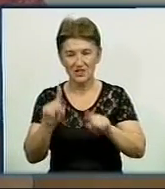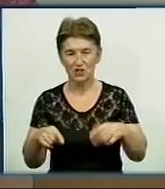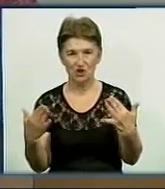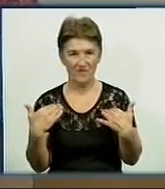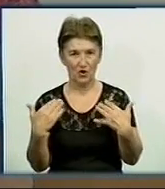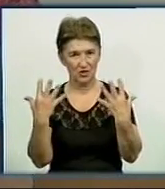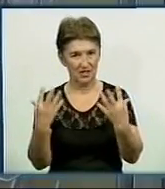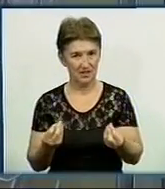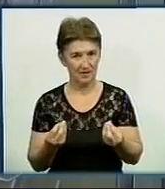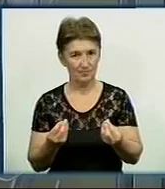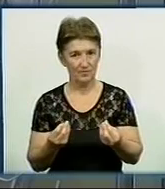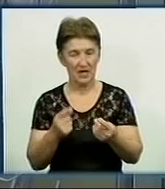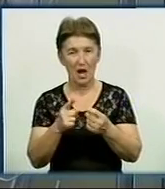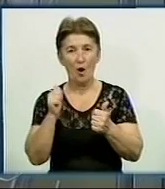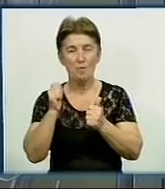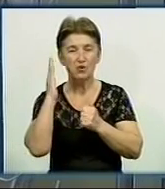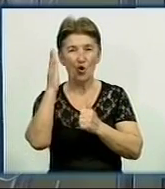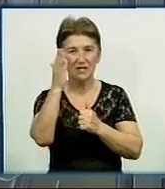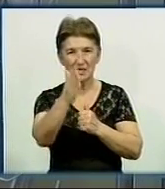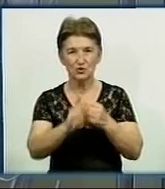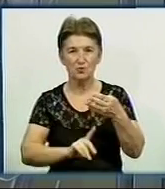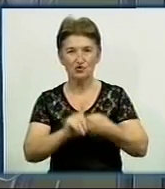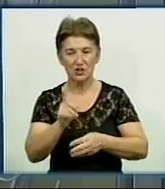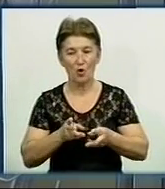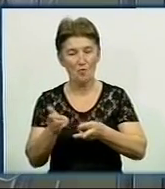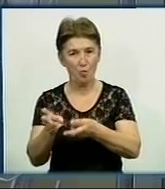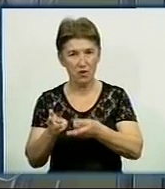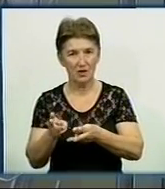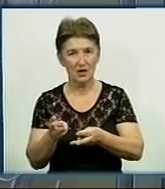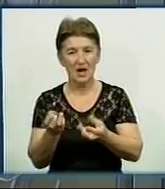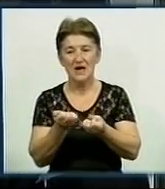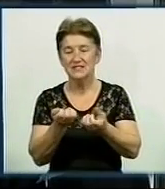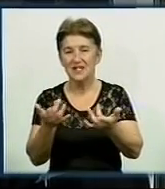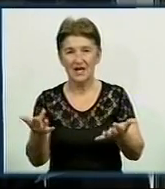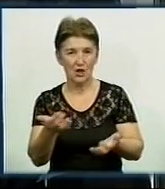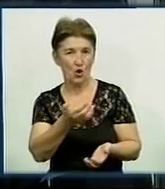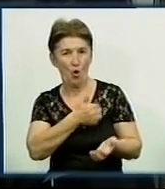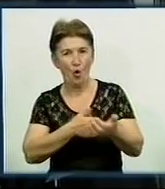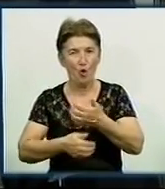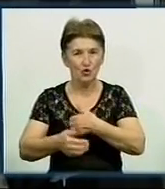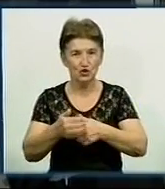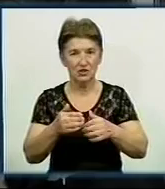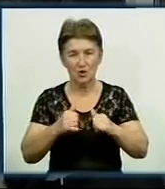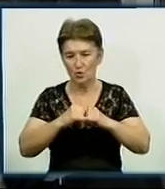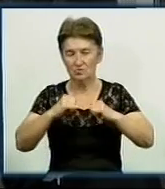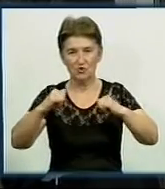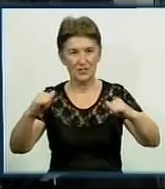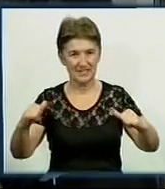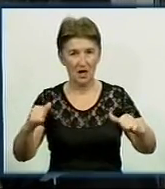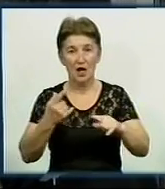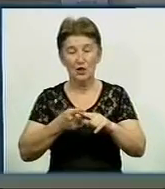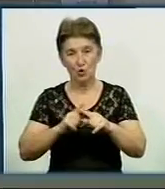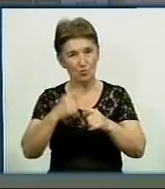Керівники області прогнозують, з початком опалювального сезону кількість охочих отримати державну допомогу лише зросте. Тому